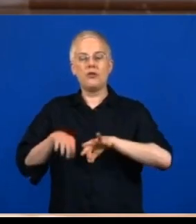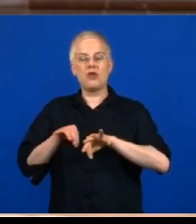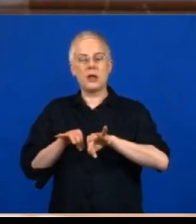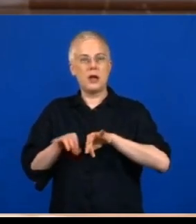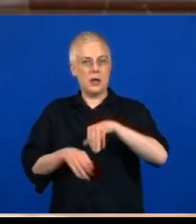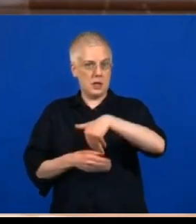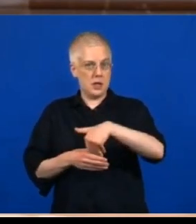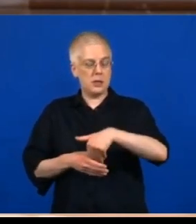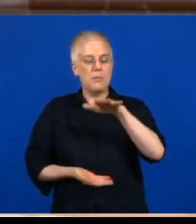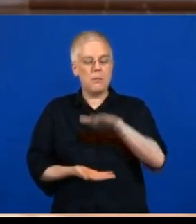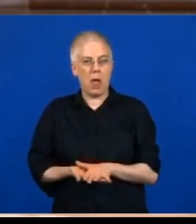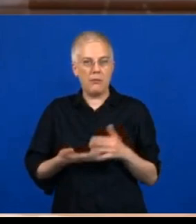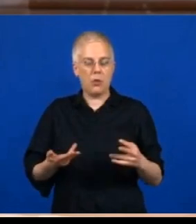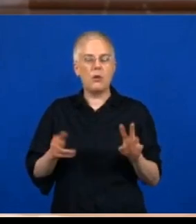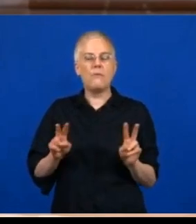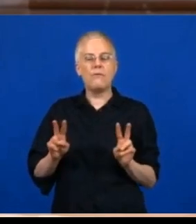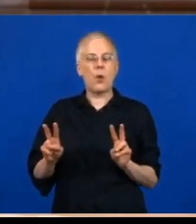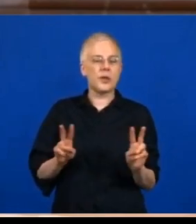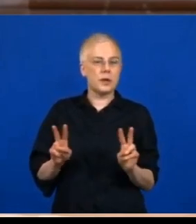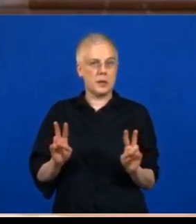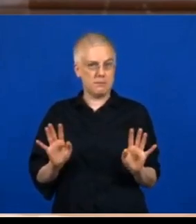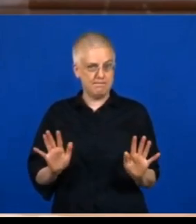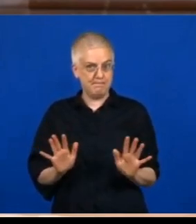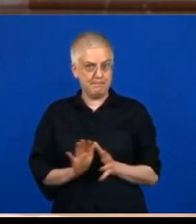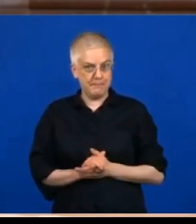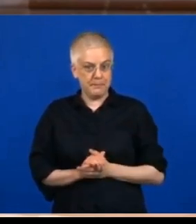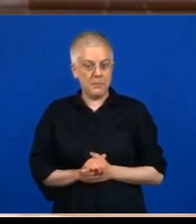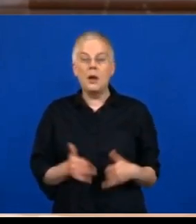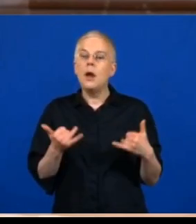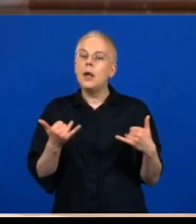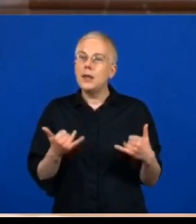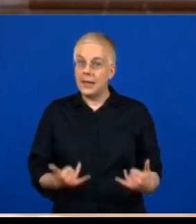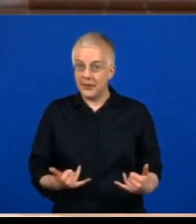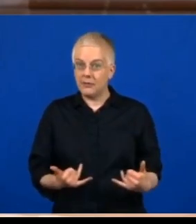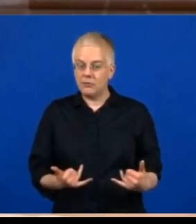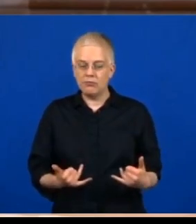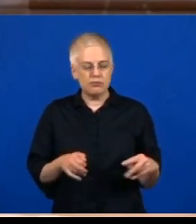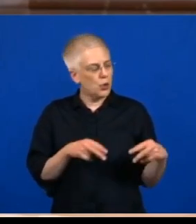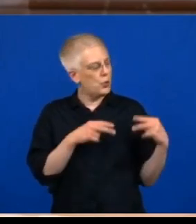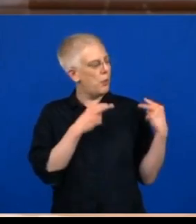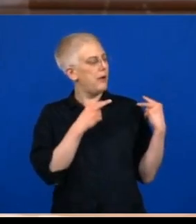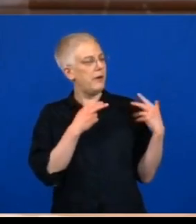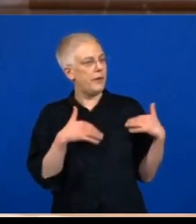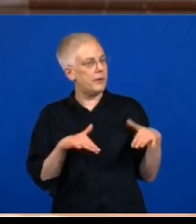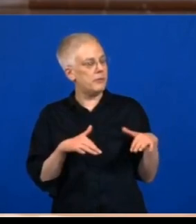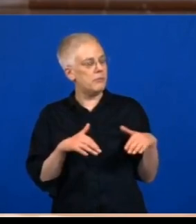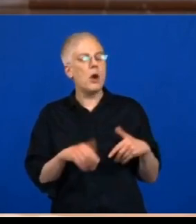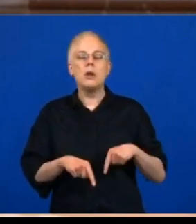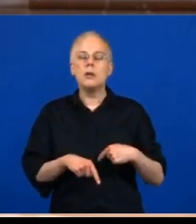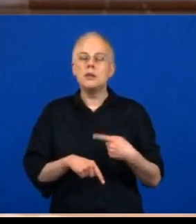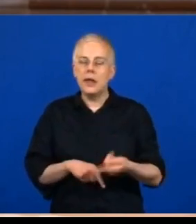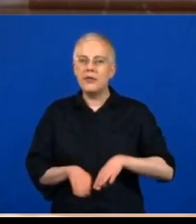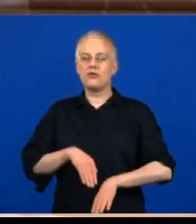heißt, wir beschließen jetzt wieder einen Lockerungsschritt, beobachten dann aber die nächsten Wochen sehr genau, ob das